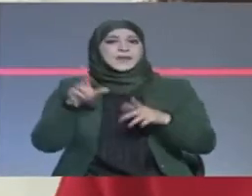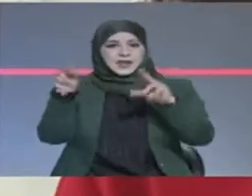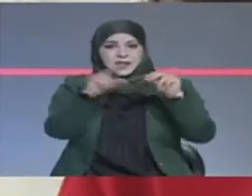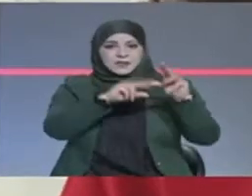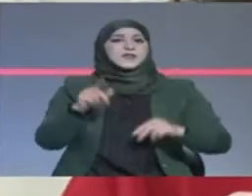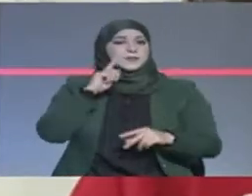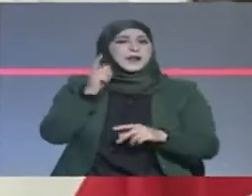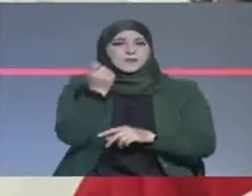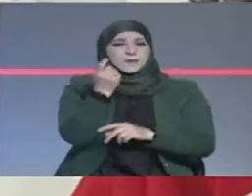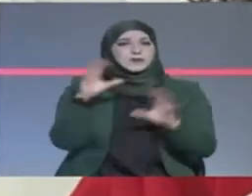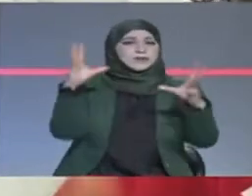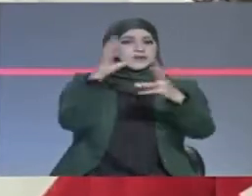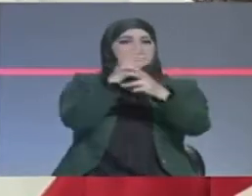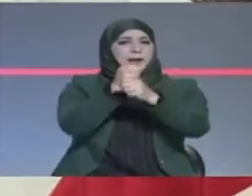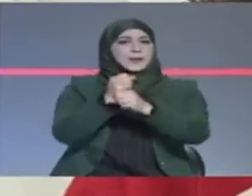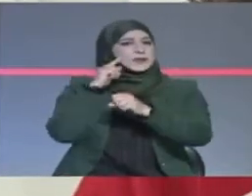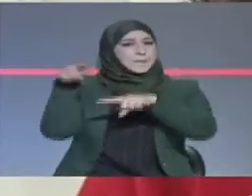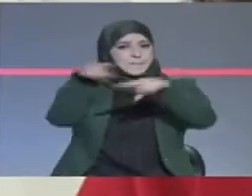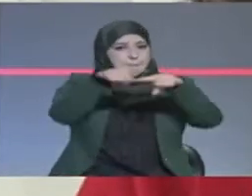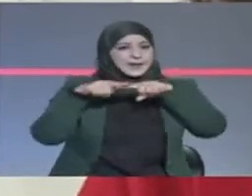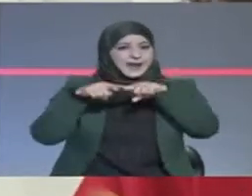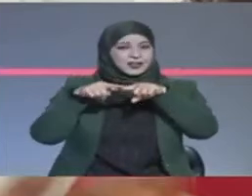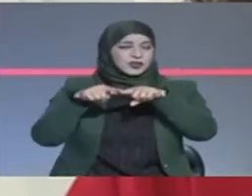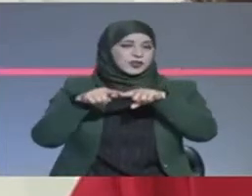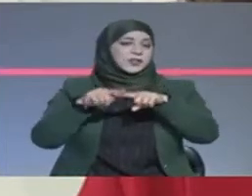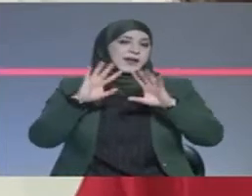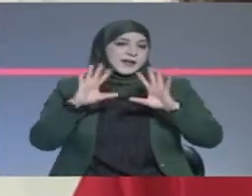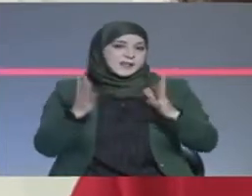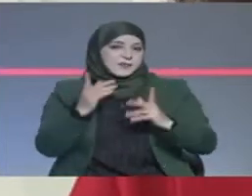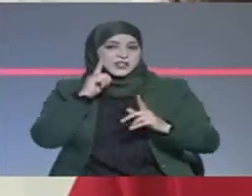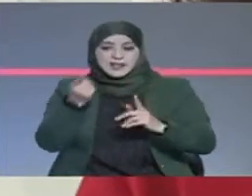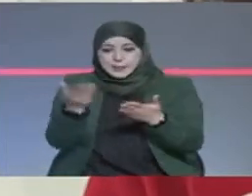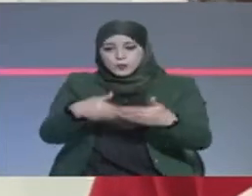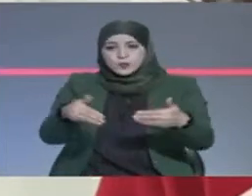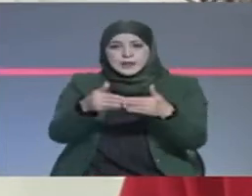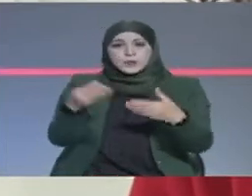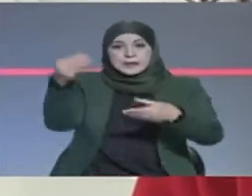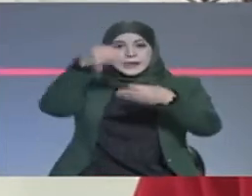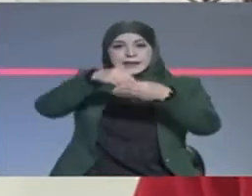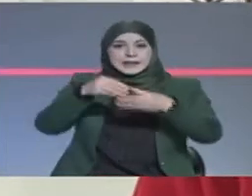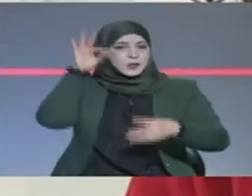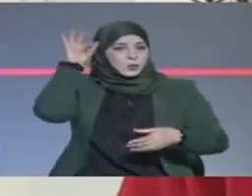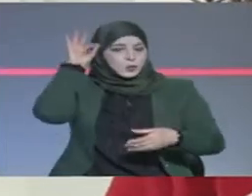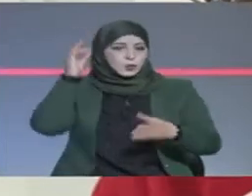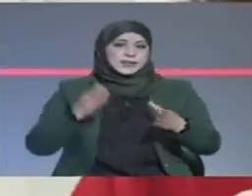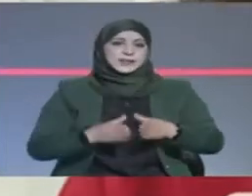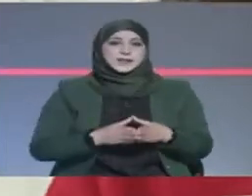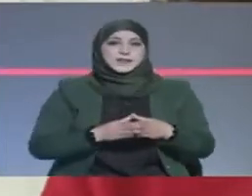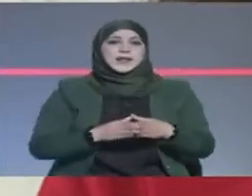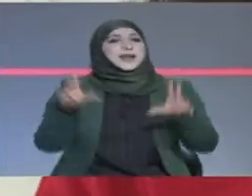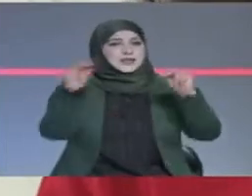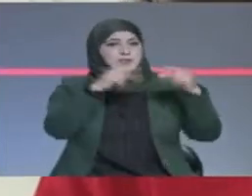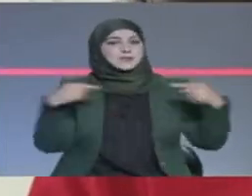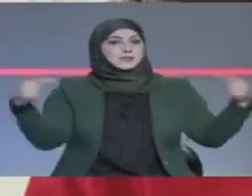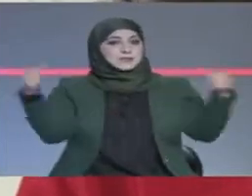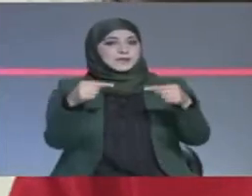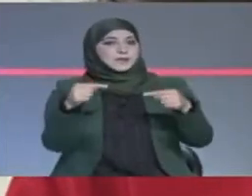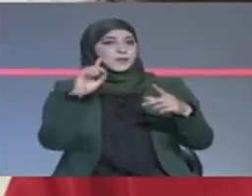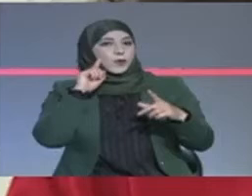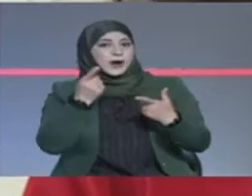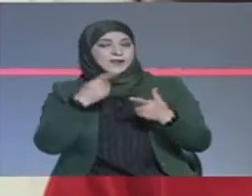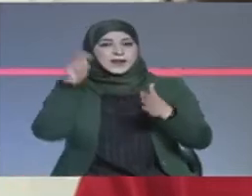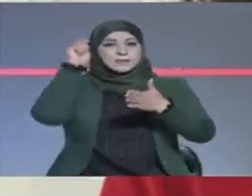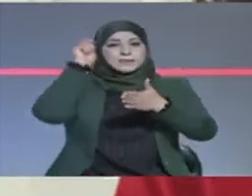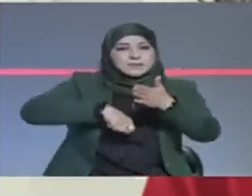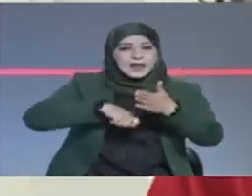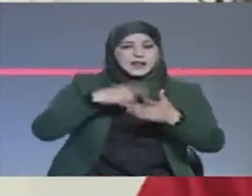العمومية لازم تصرف حسب مقتضيات الاقتصاد الوطني مخالف لمجال الضريبة على الدخل